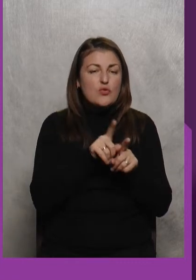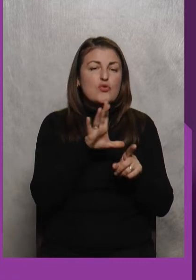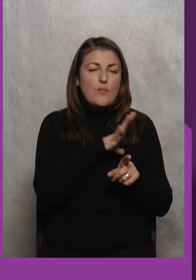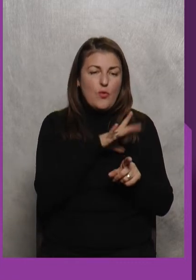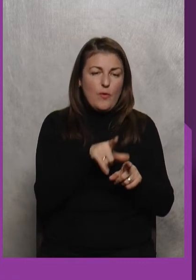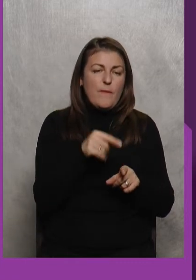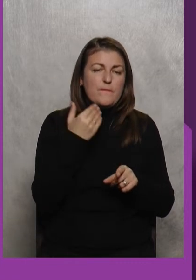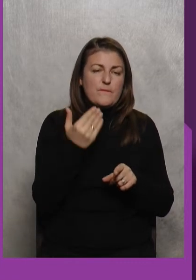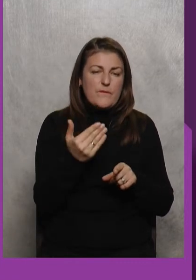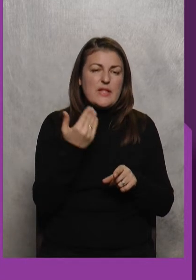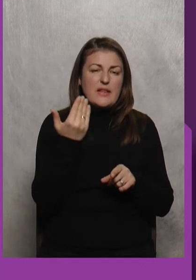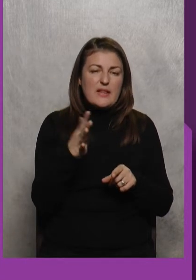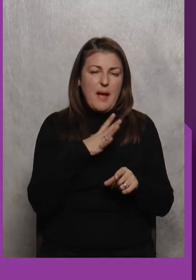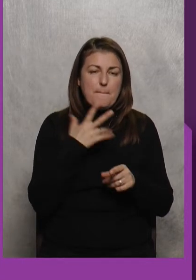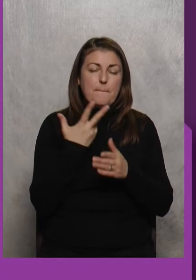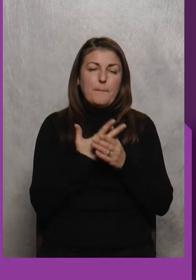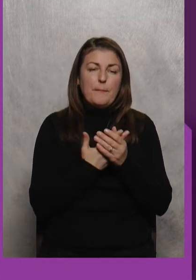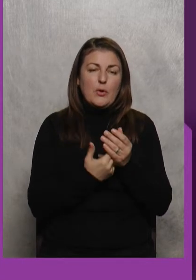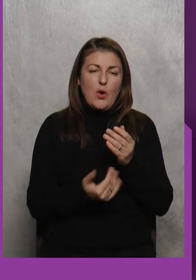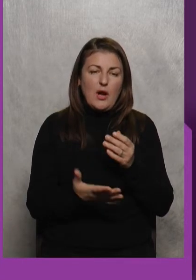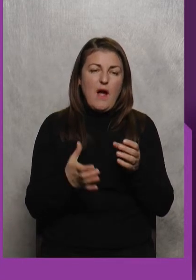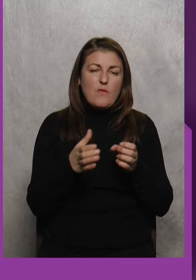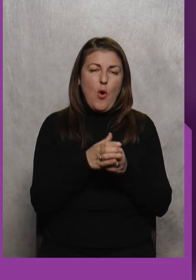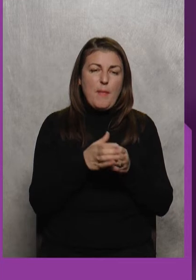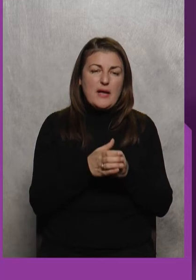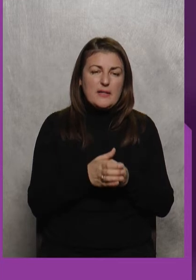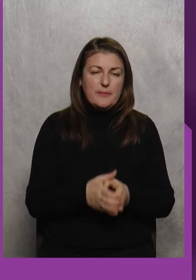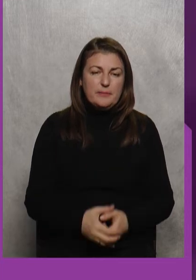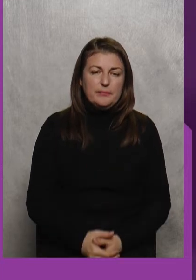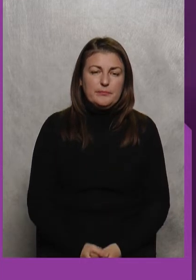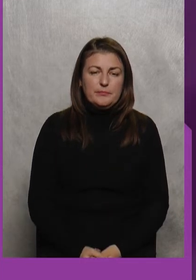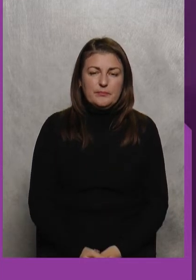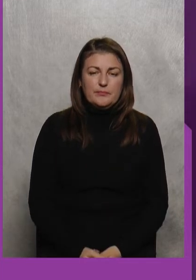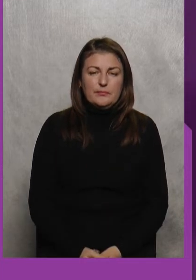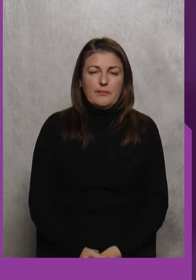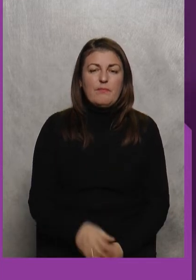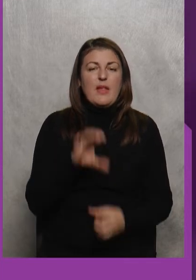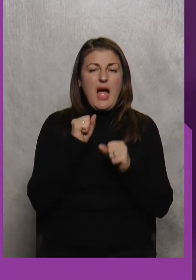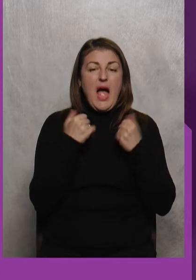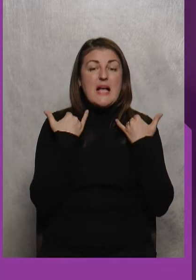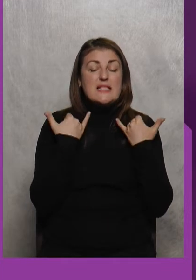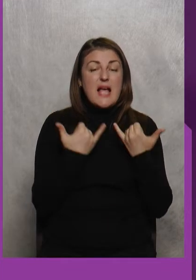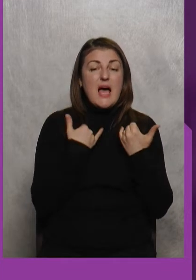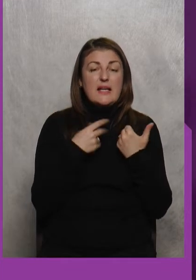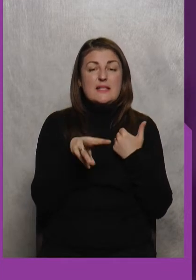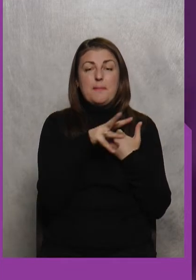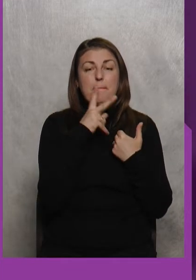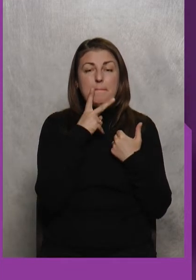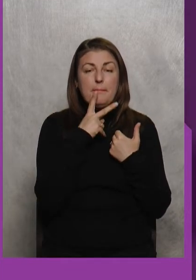Він там Програв В команді А зараз Ми